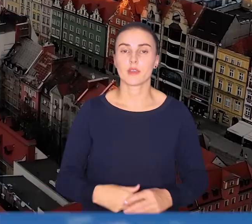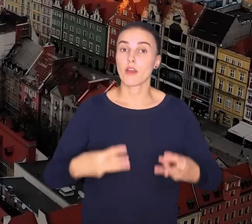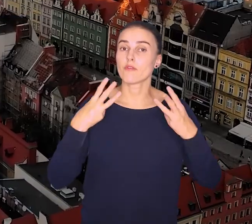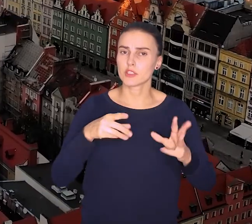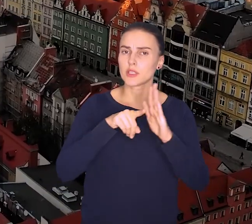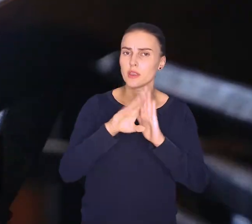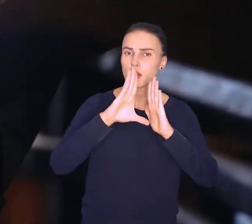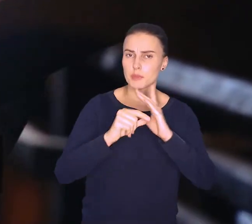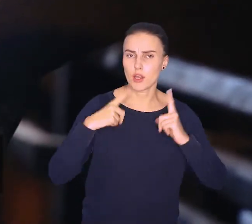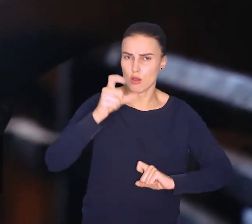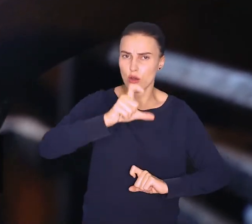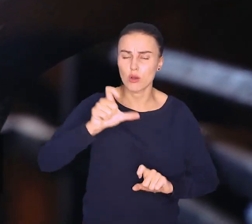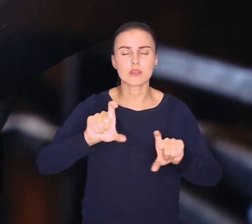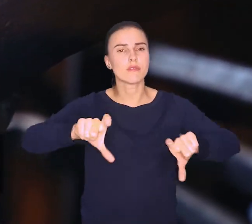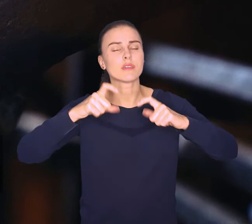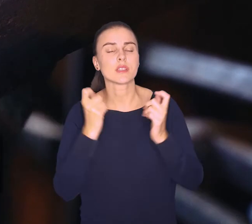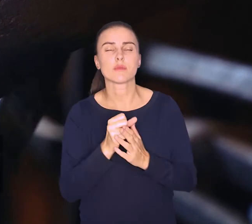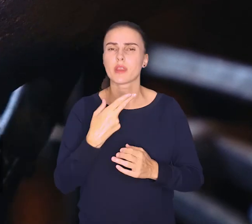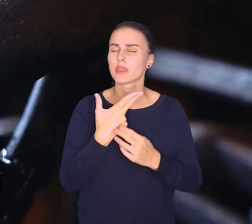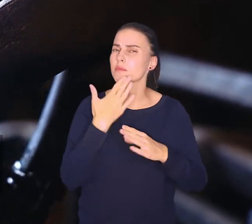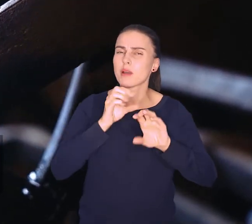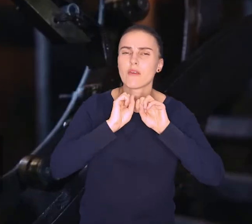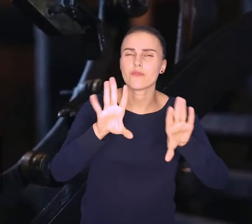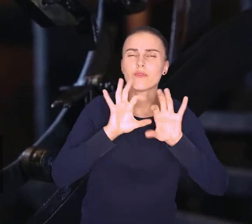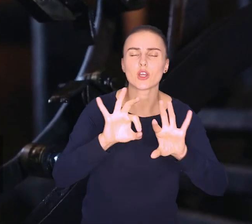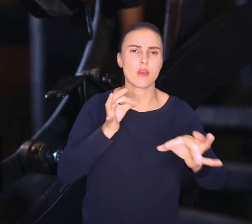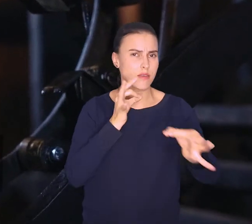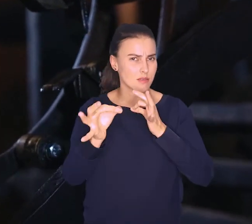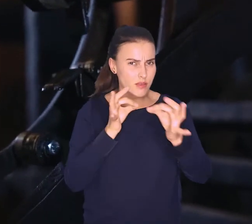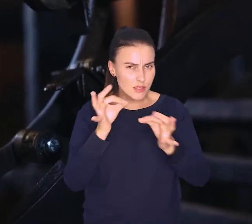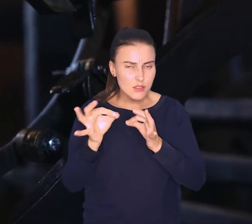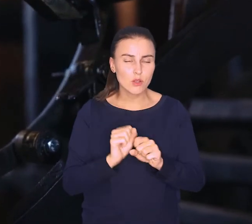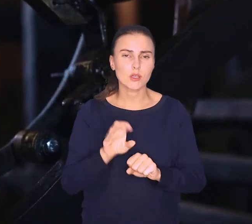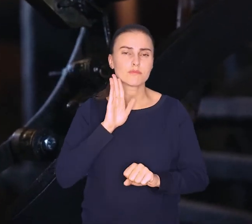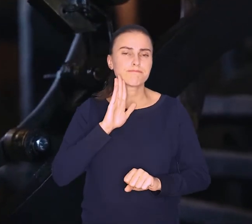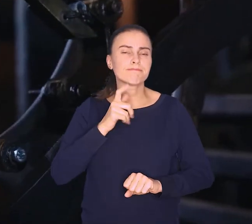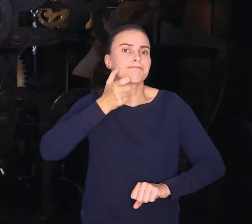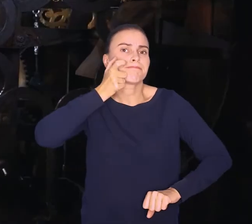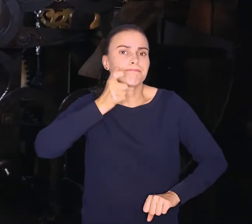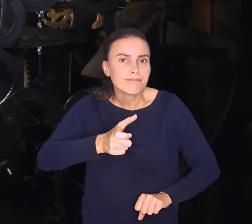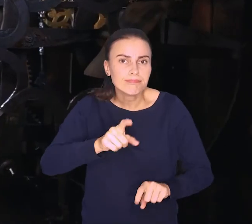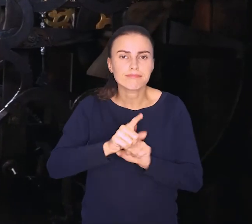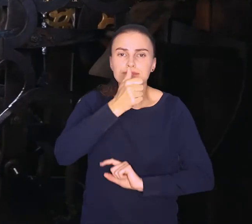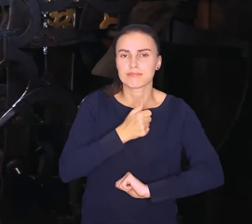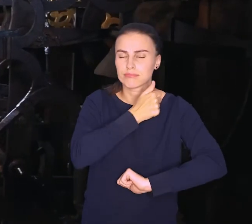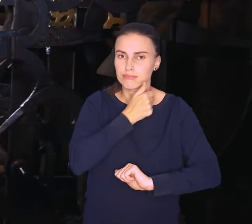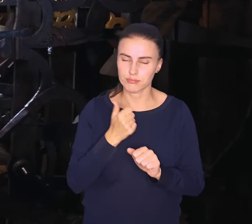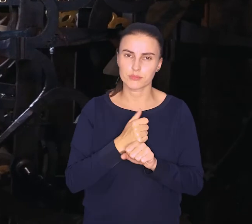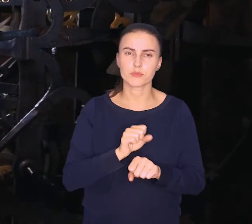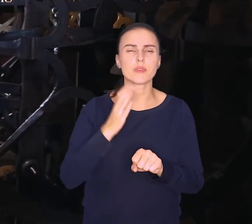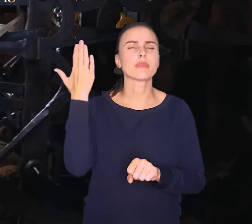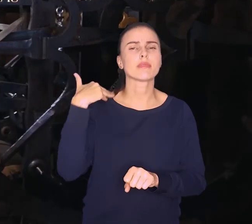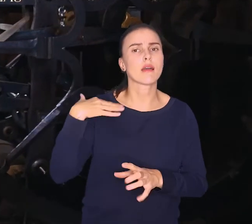Ważne dla miasta postacie, wydarzenia i niewyjaśnione historie. Skandale, zbrodnie i tajemnice.